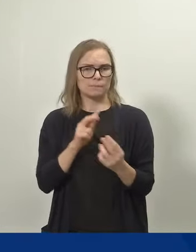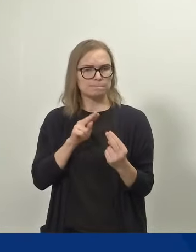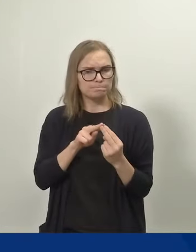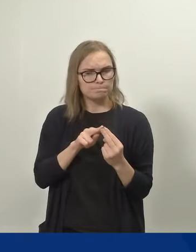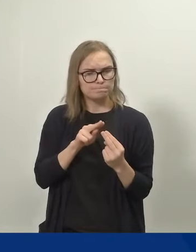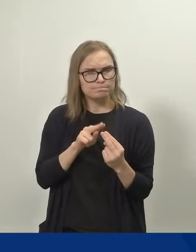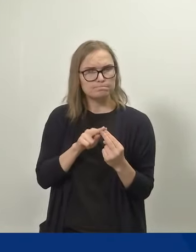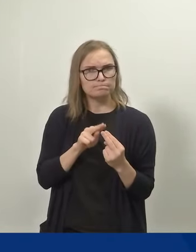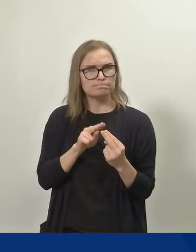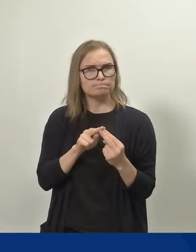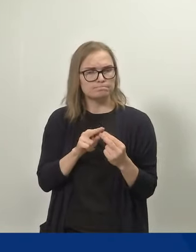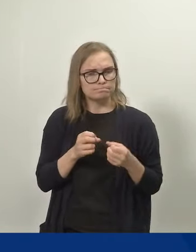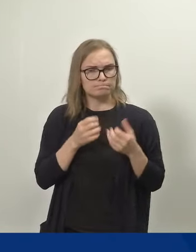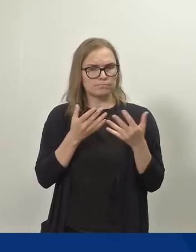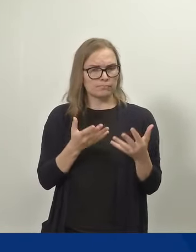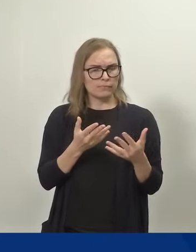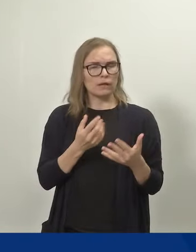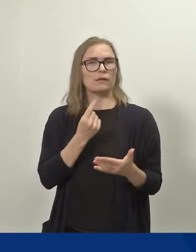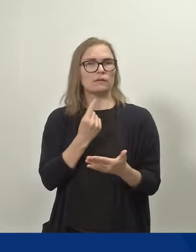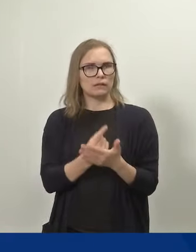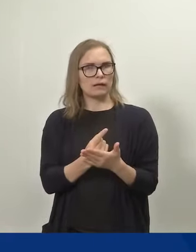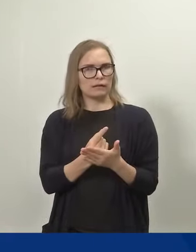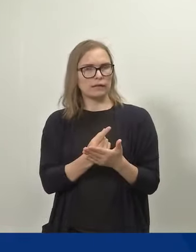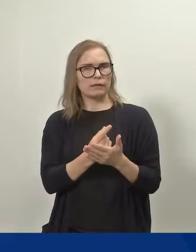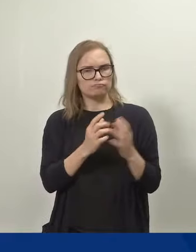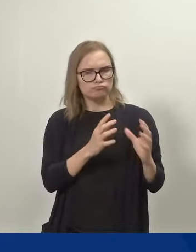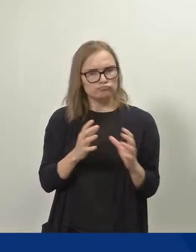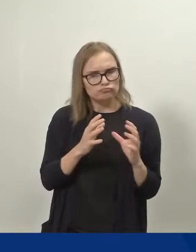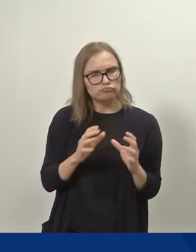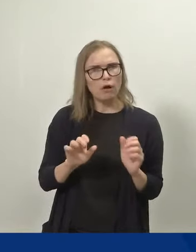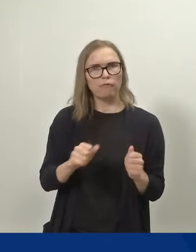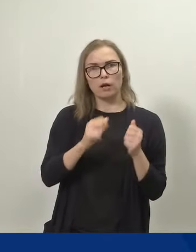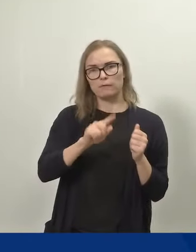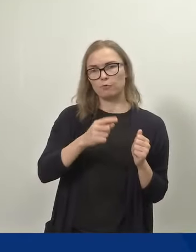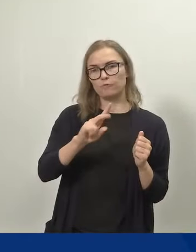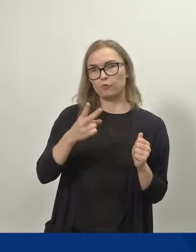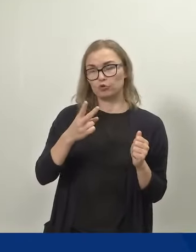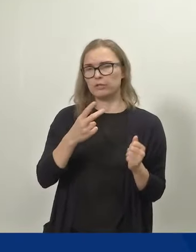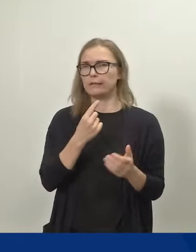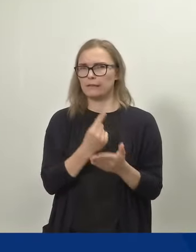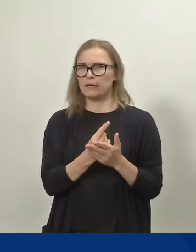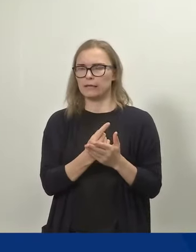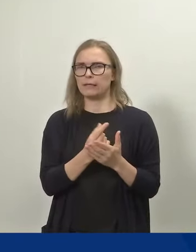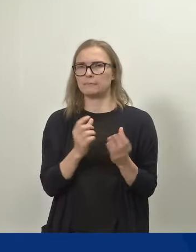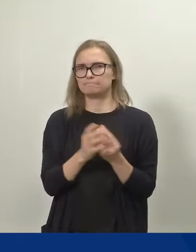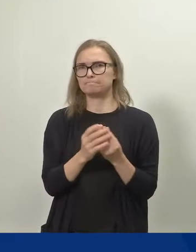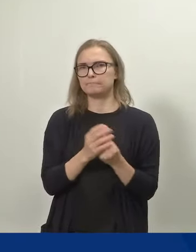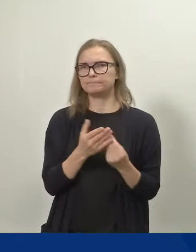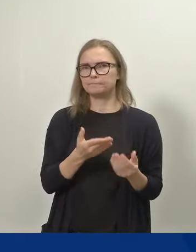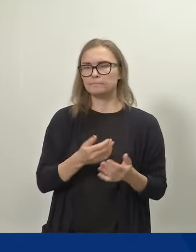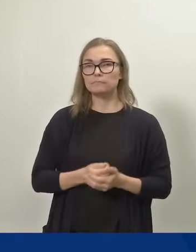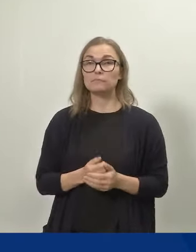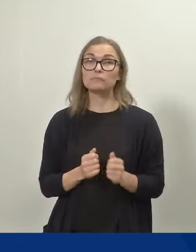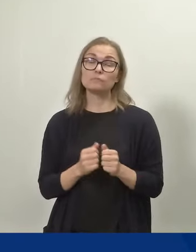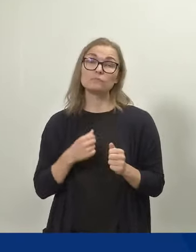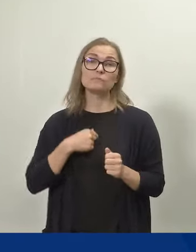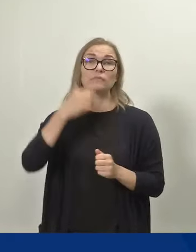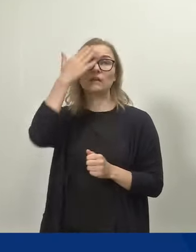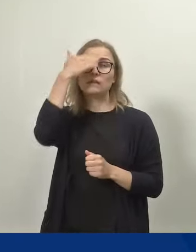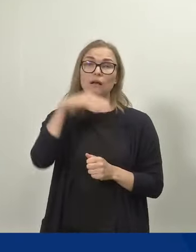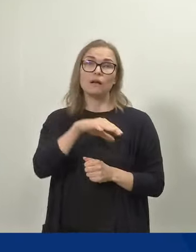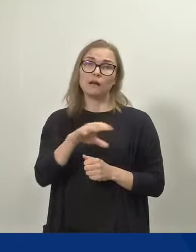lapsen kanssa muodostuu niin tärkeänä varhaisina vuosina. Mutta totta kai mä tiedostan sen, että kaikki perheet ei